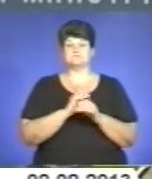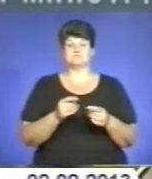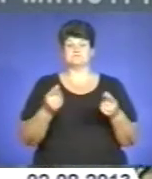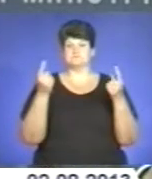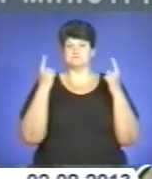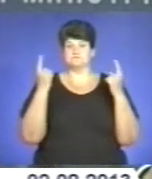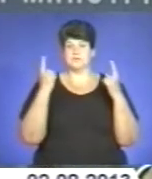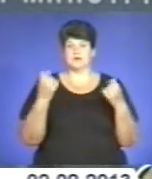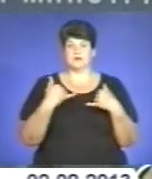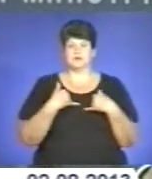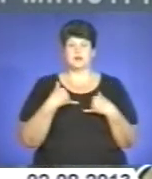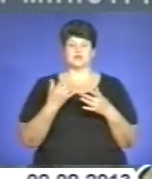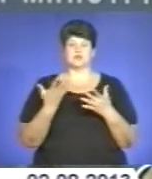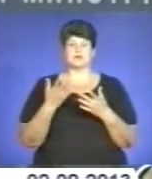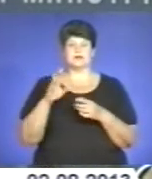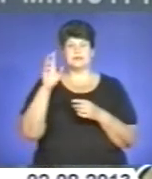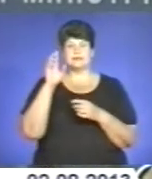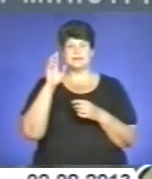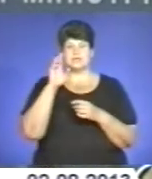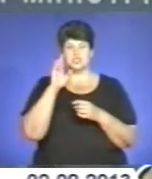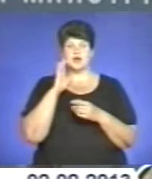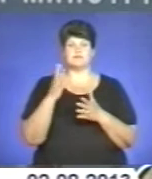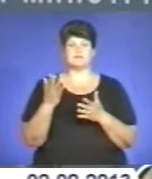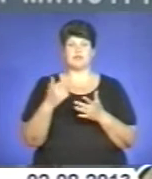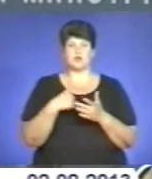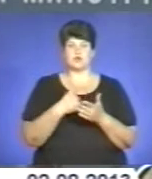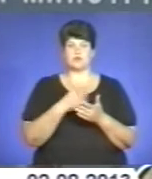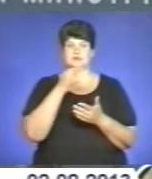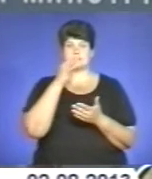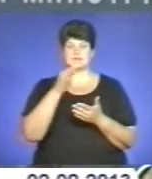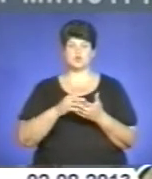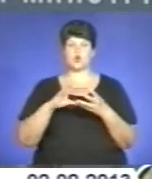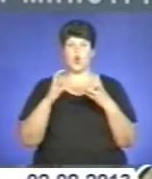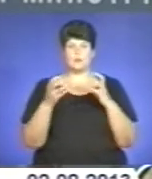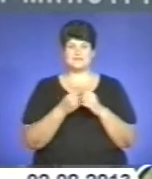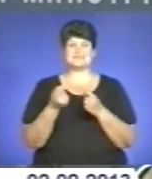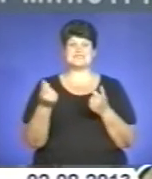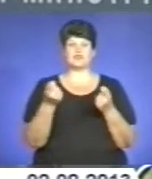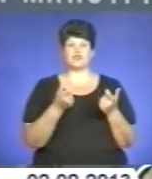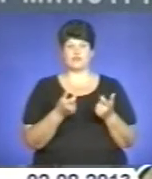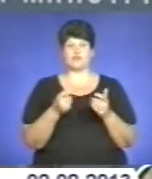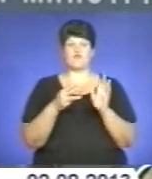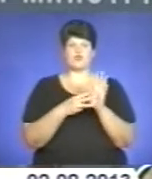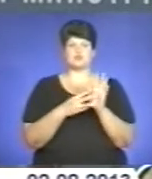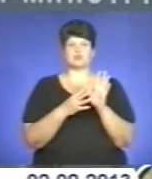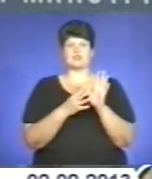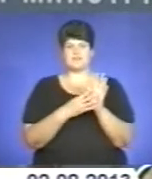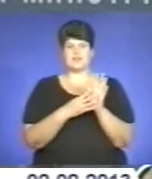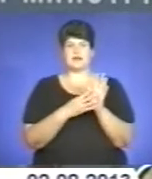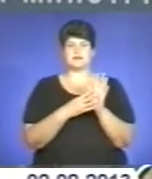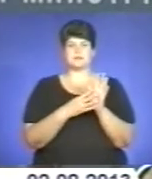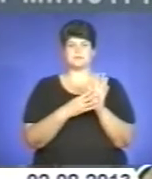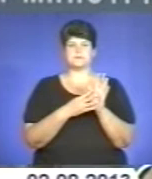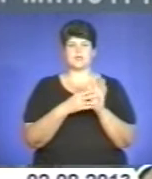держави. До відкого я хотів би проінформувати, що обсяги експорту зернових в 8-9 маркетовому